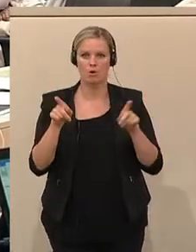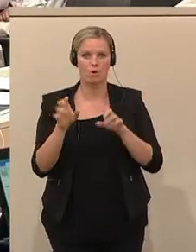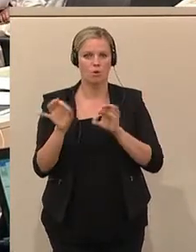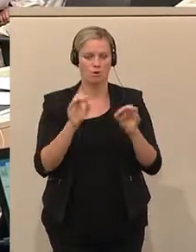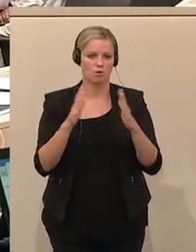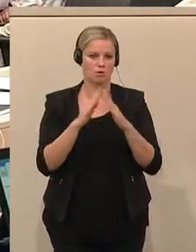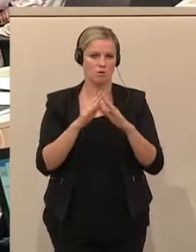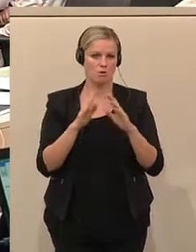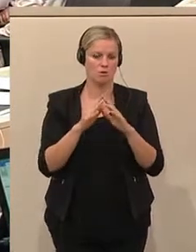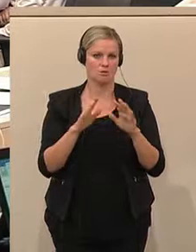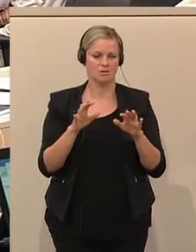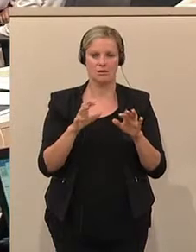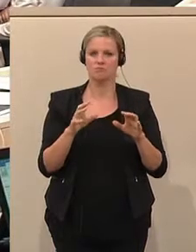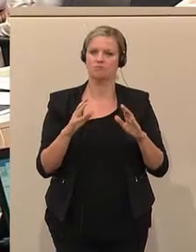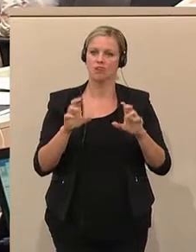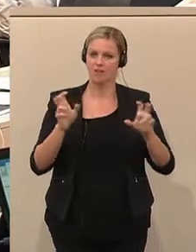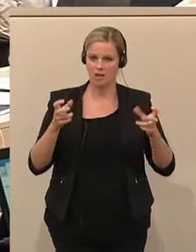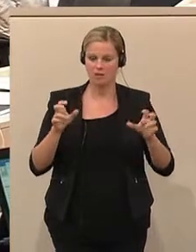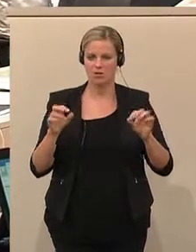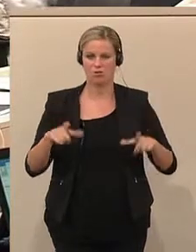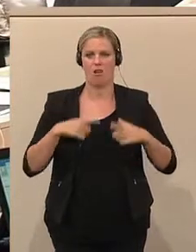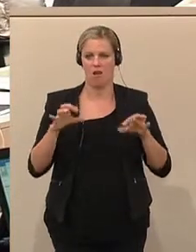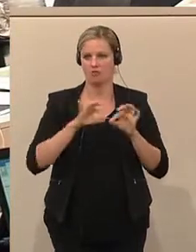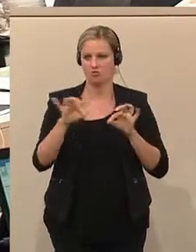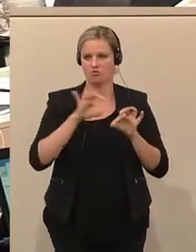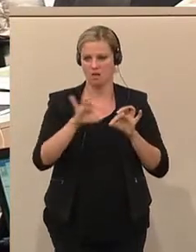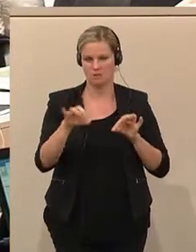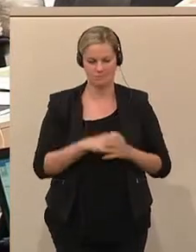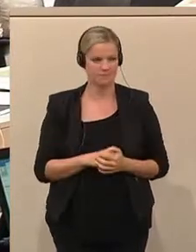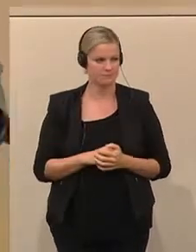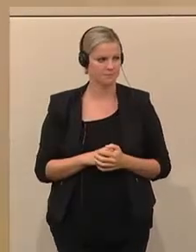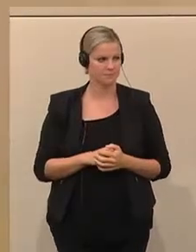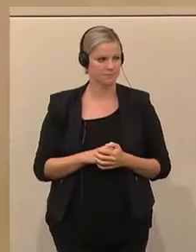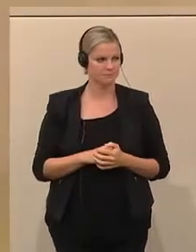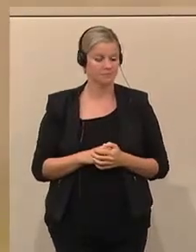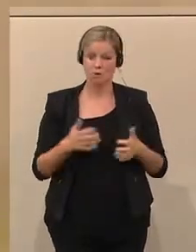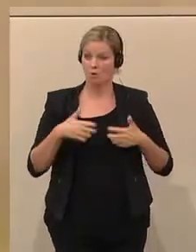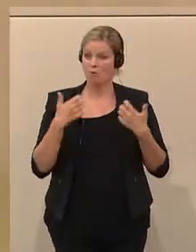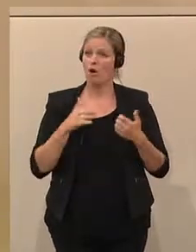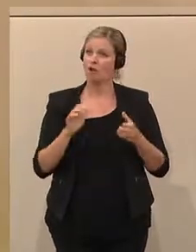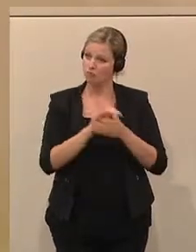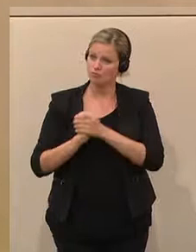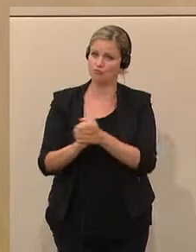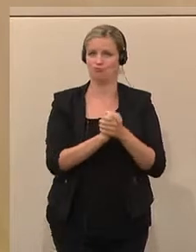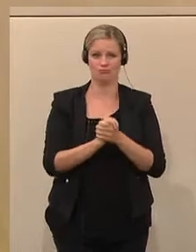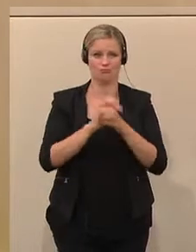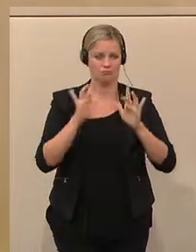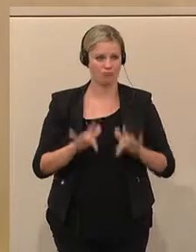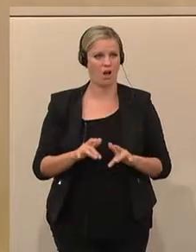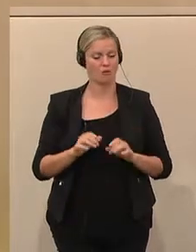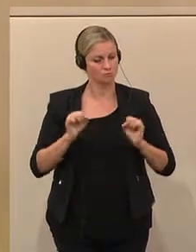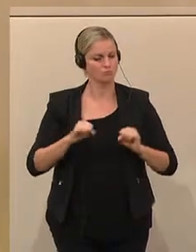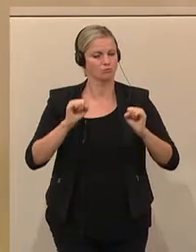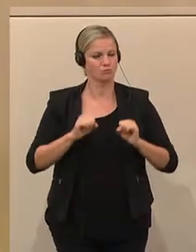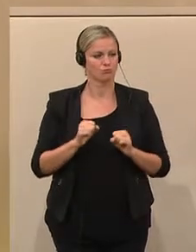vor den Fernsehbildschirmen, vom Livestream und dergleichen fort. Ja, es ist, glaube ich, sehr freulich, dass wir in dieser Sache Einigkeit beweisen und dass es, glaube ich, wenn das